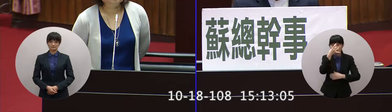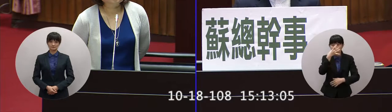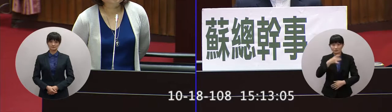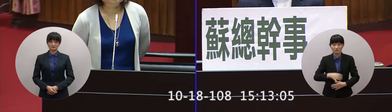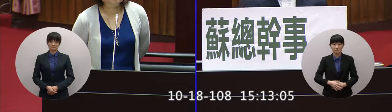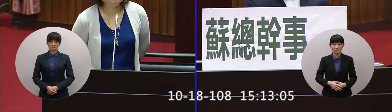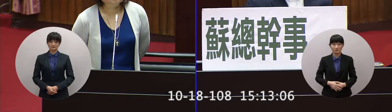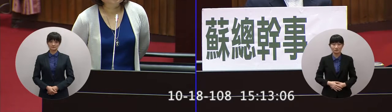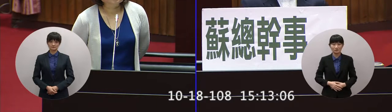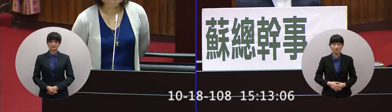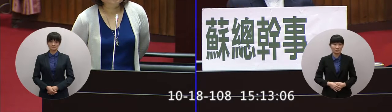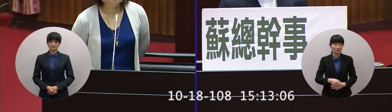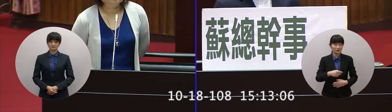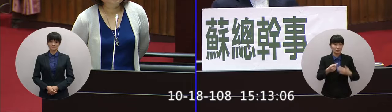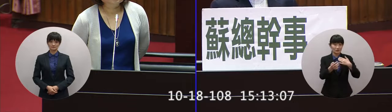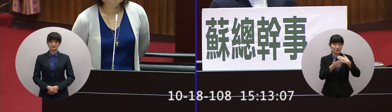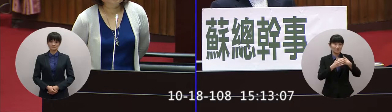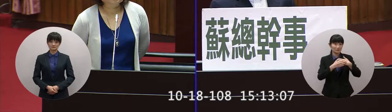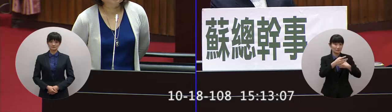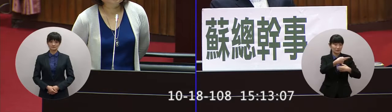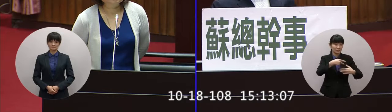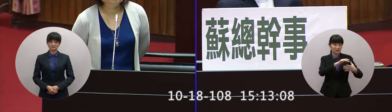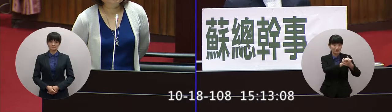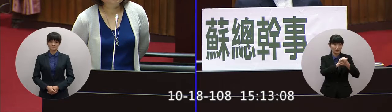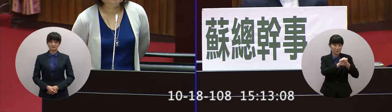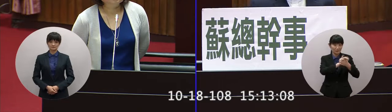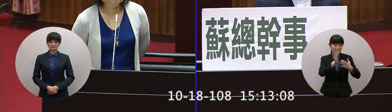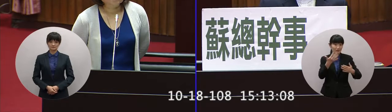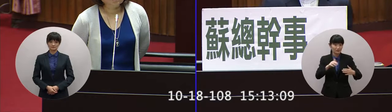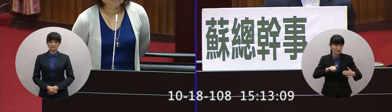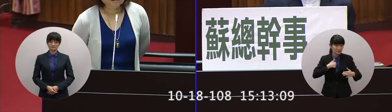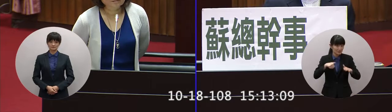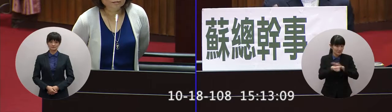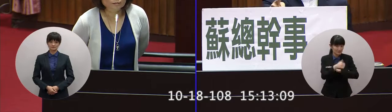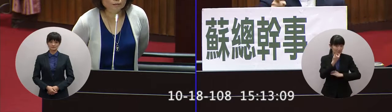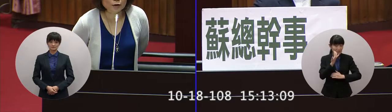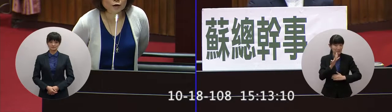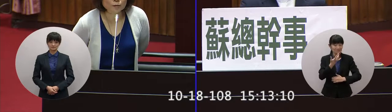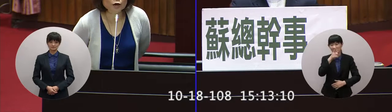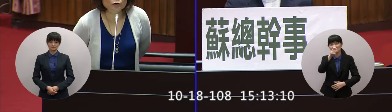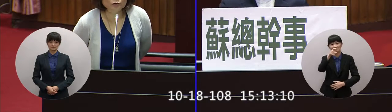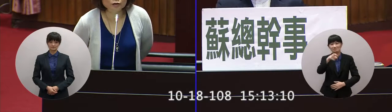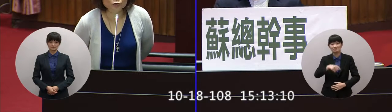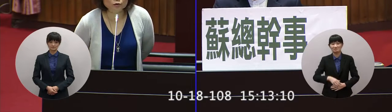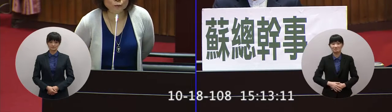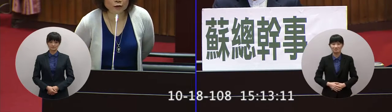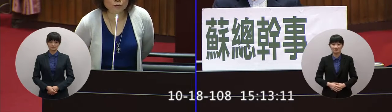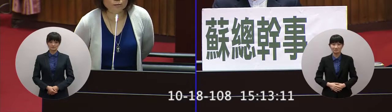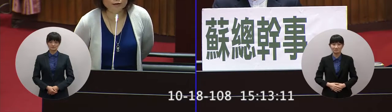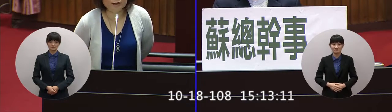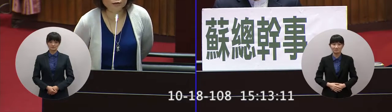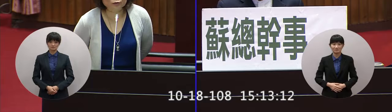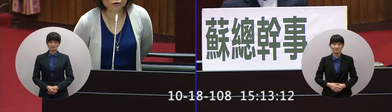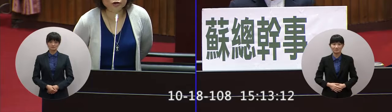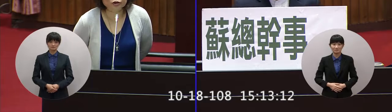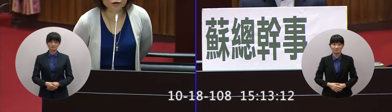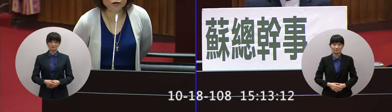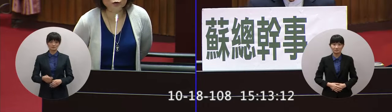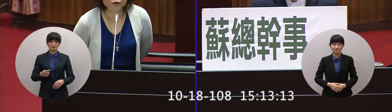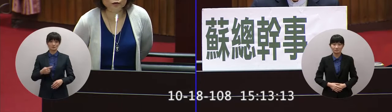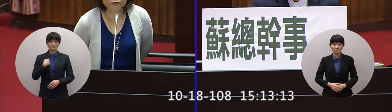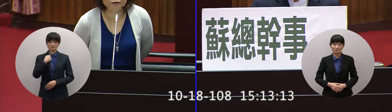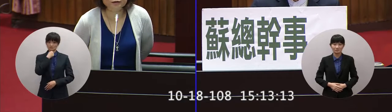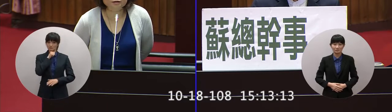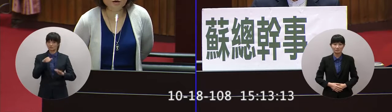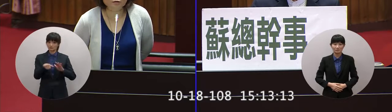把你當好朋友就給你加入啦為什麼不給我們加入陳主委為什麼不給我們加入人說不給我們加入甚